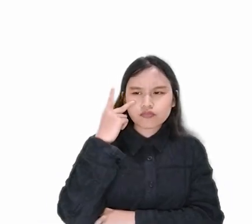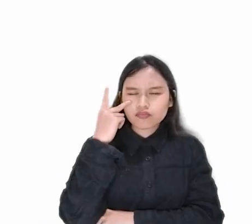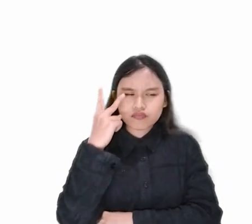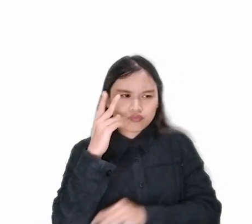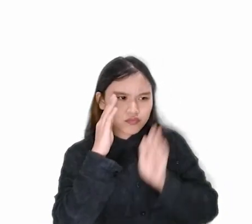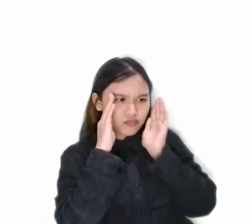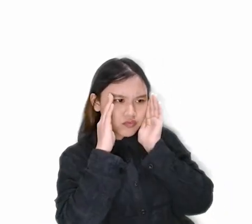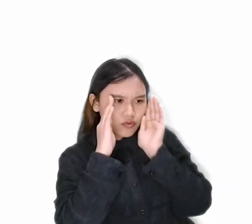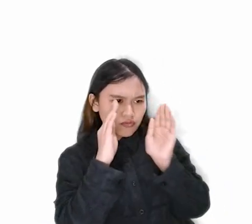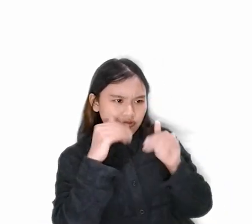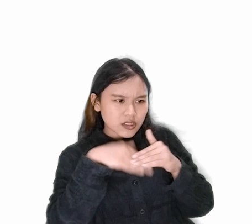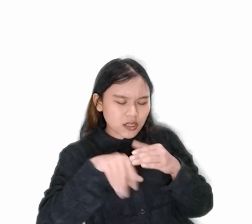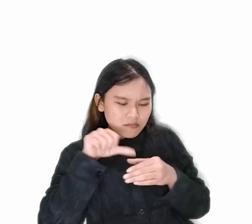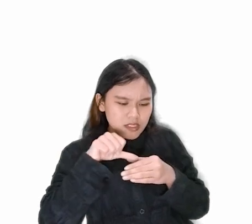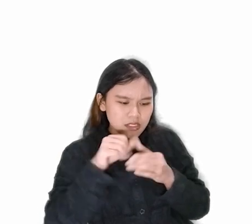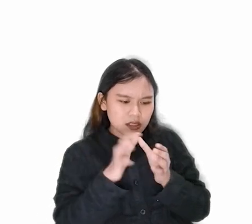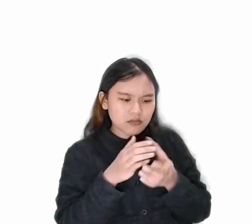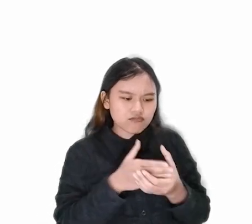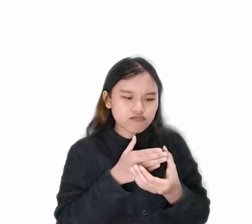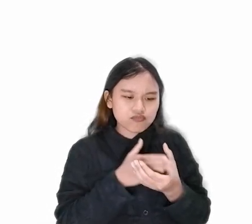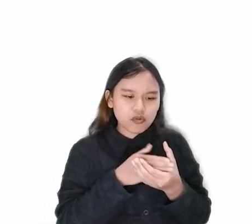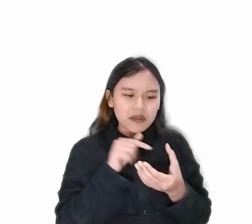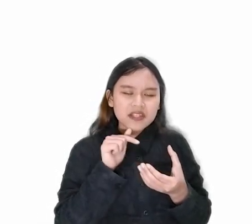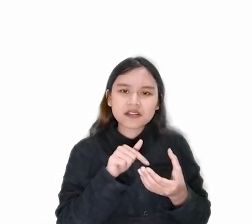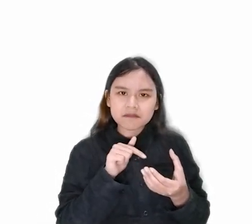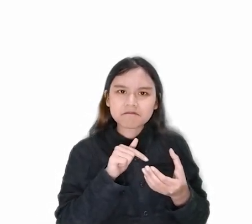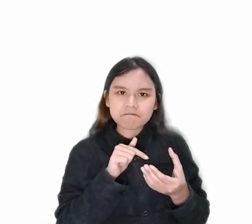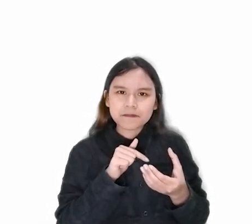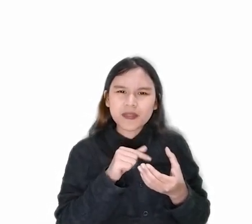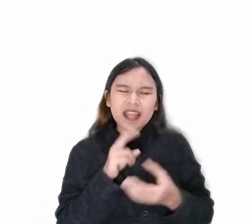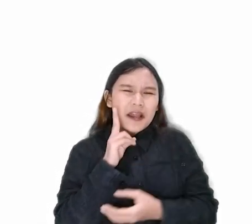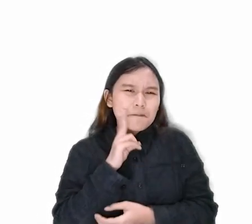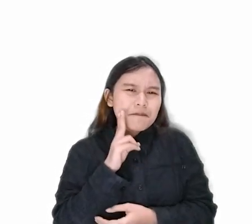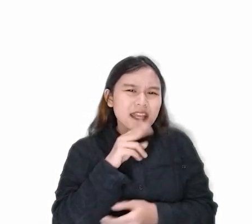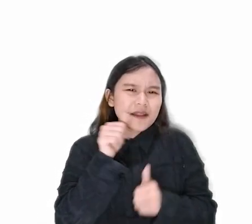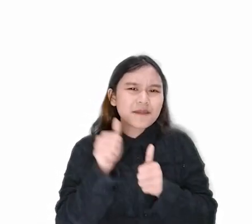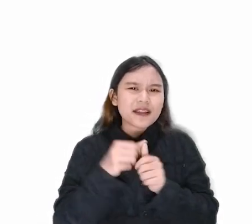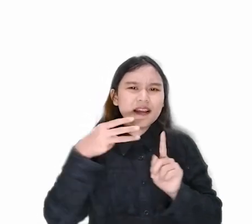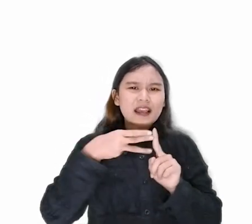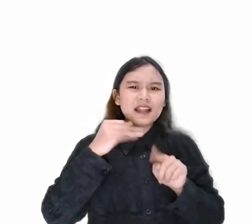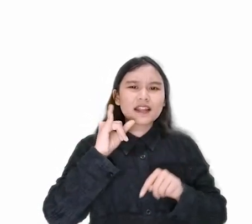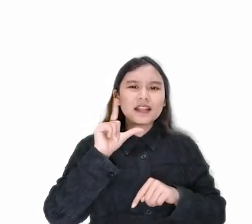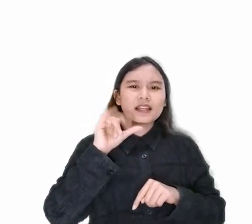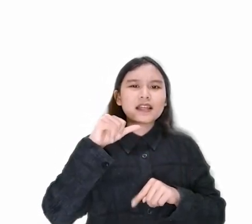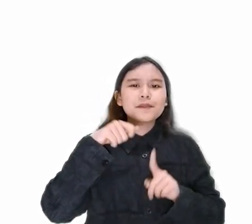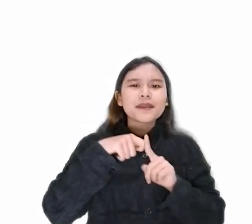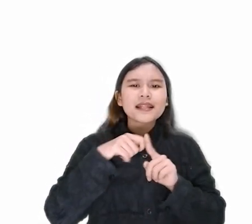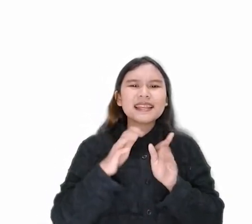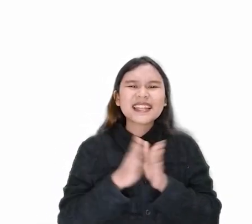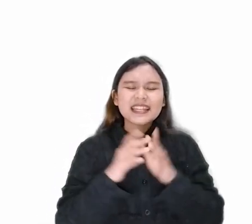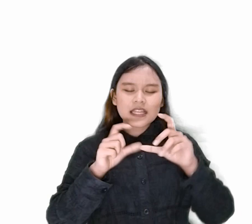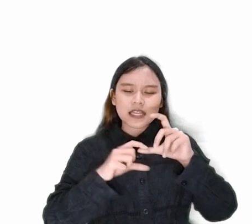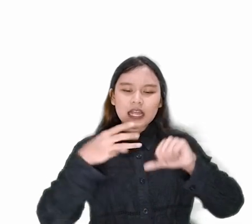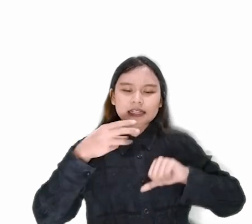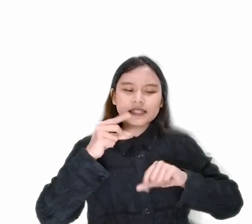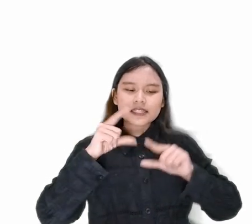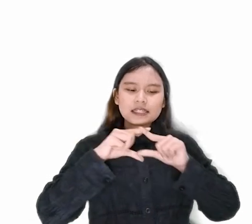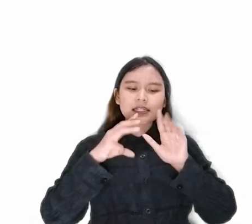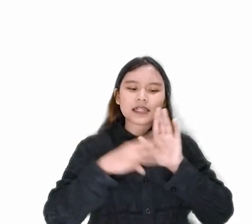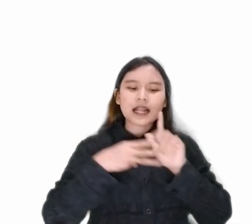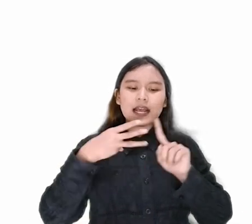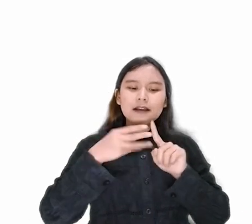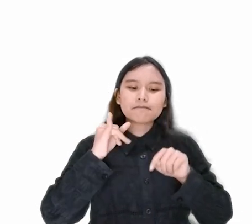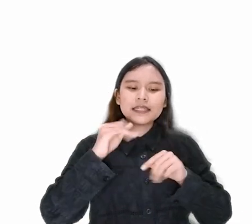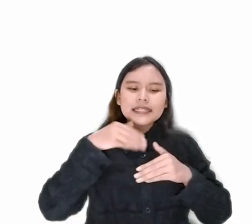-baik bagian dalam tomat ini Mirip dengan bilik dan serambi pada jantung kita